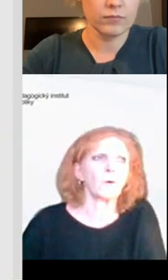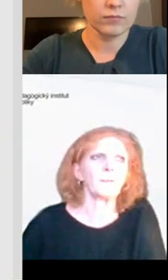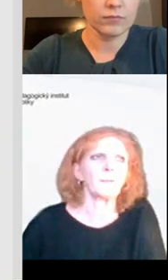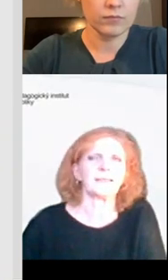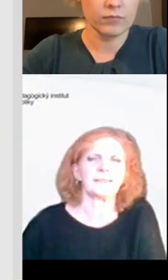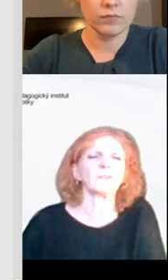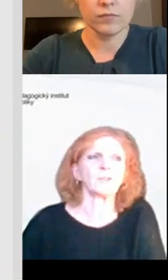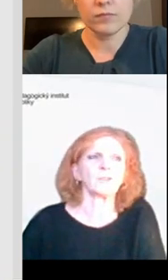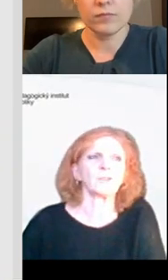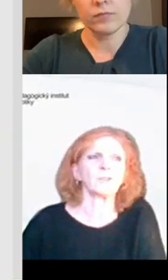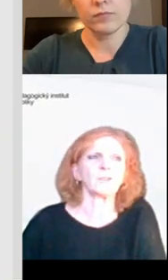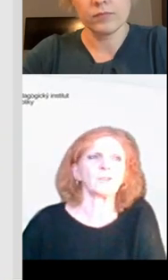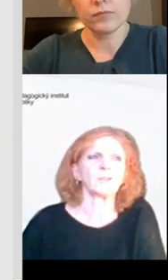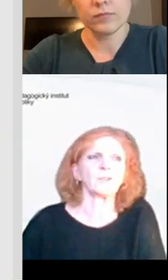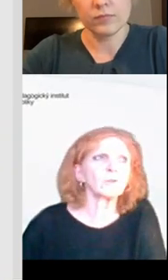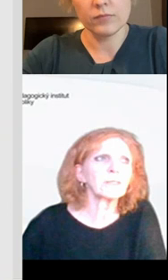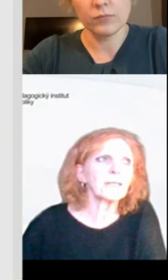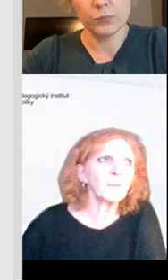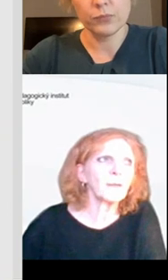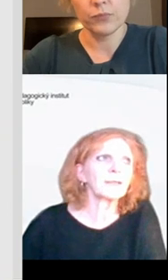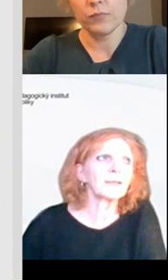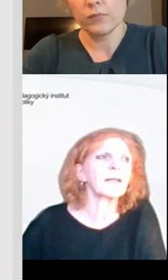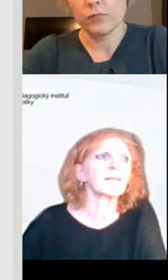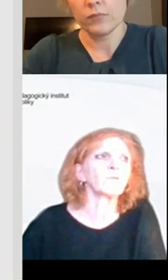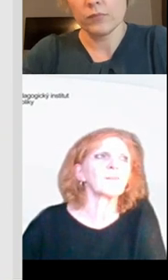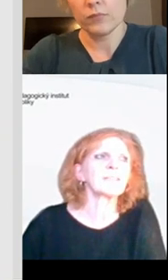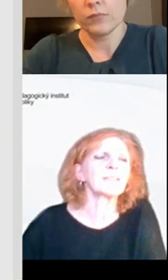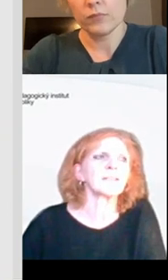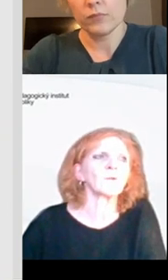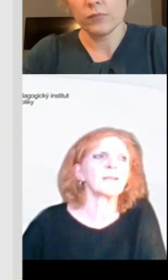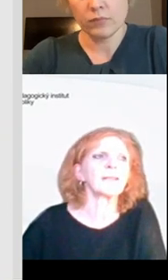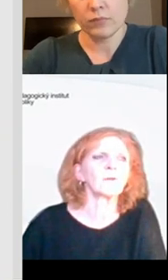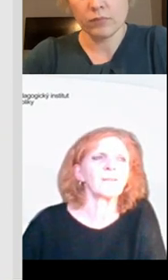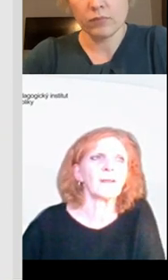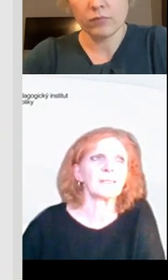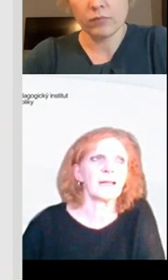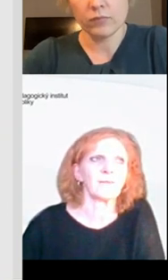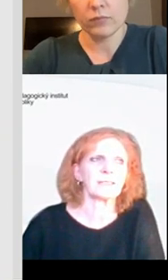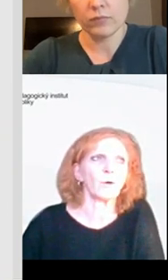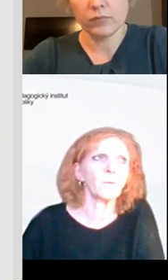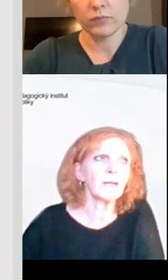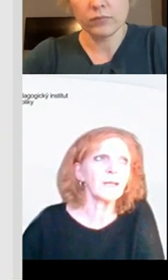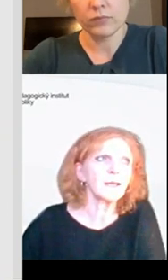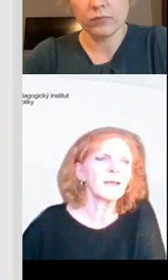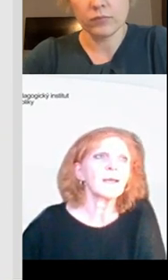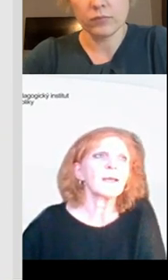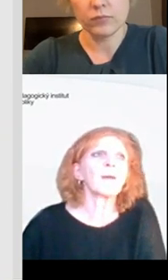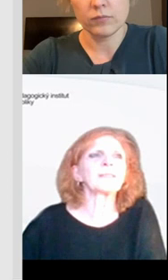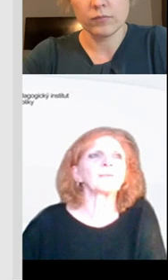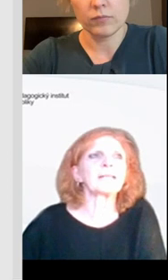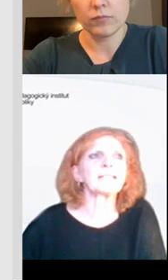jednou se ho snažit pochopit, protože tady máme na téhle infografice znázorněné jednotlivé vzdělávací obory,